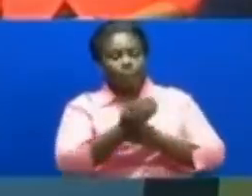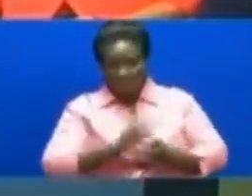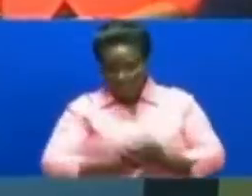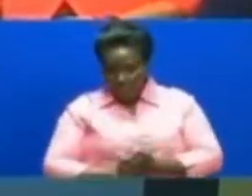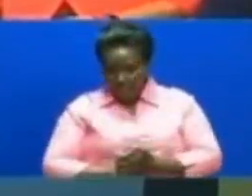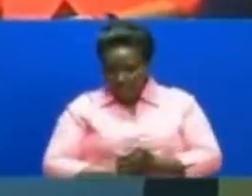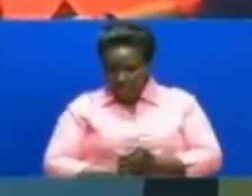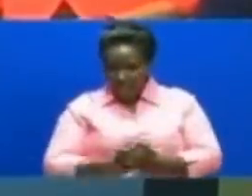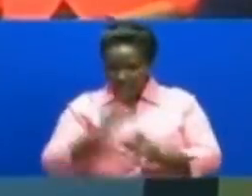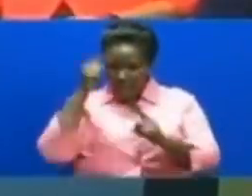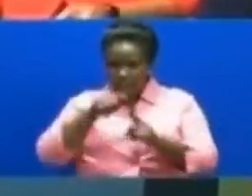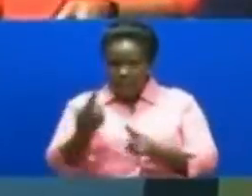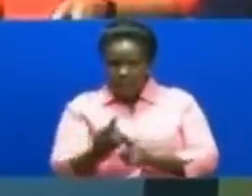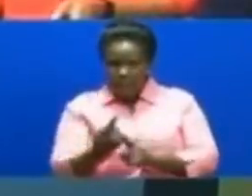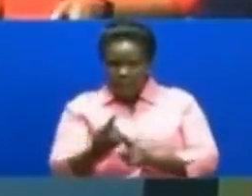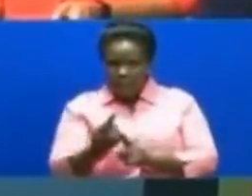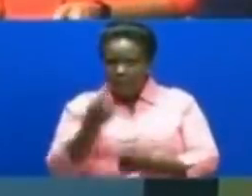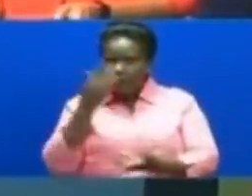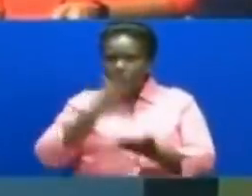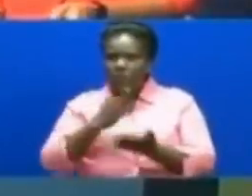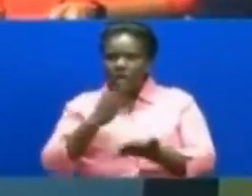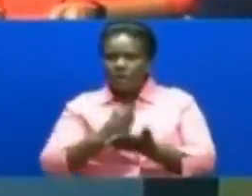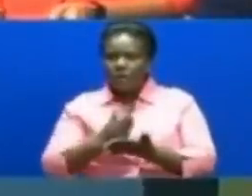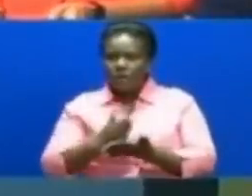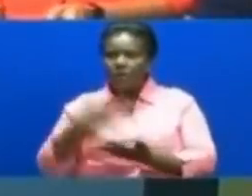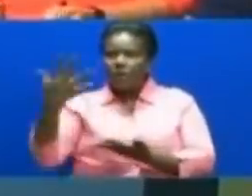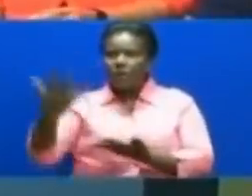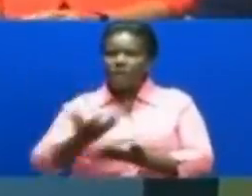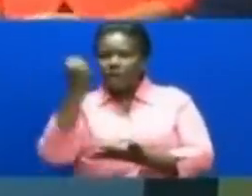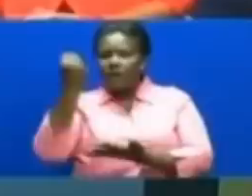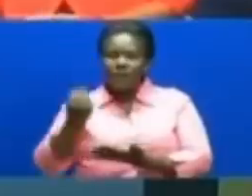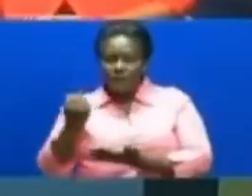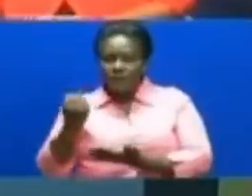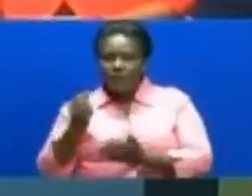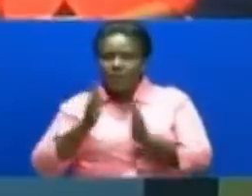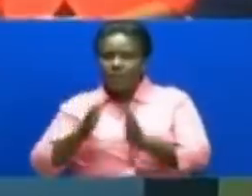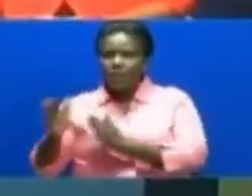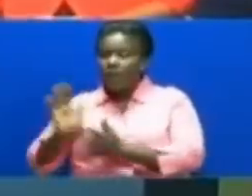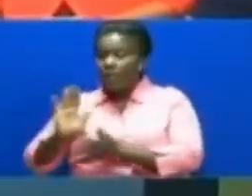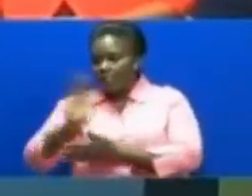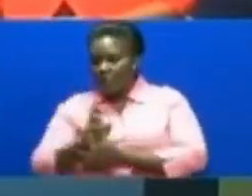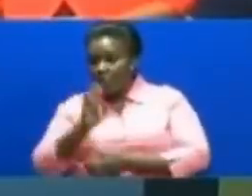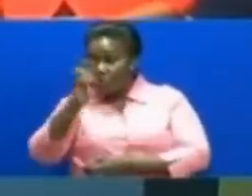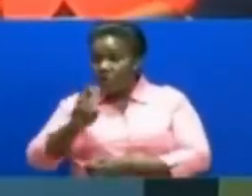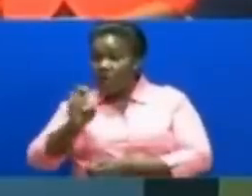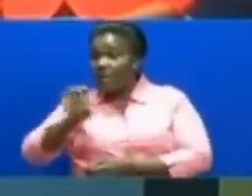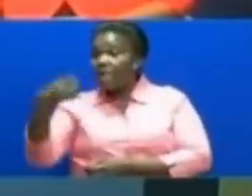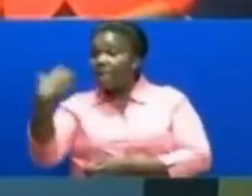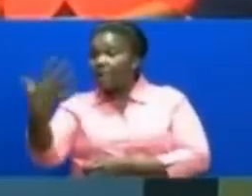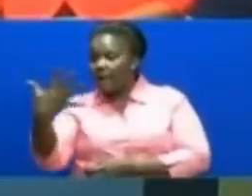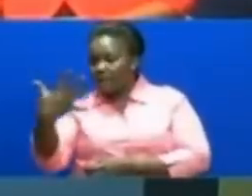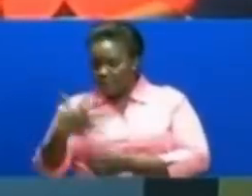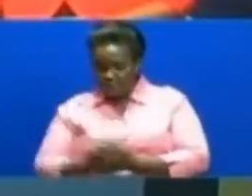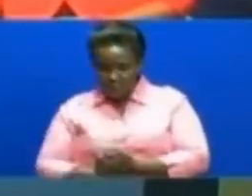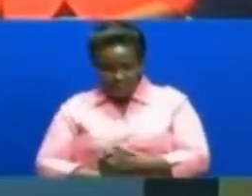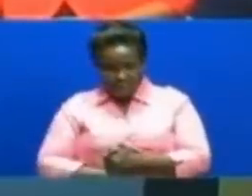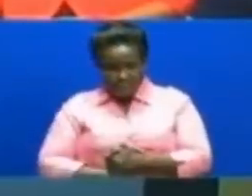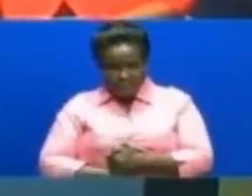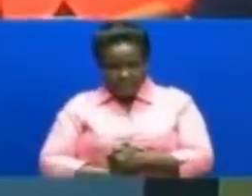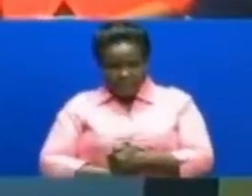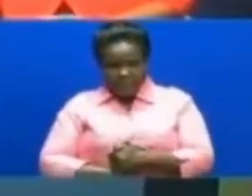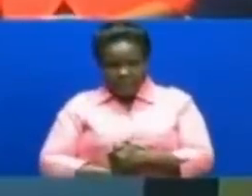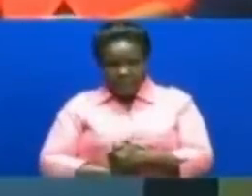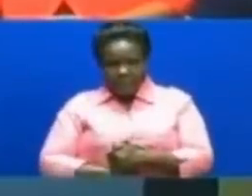la kufanikisha mipango yao Dola za marikani ya futano Dola ya futano za kimarekani Sasa kwamba